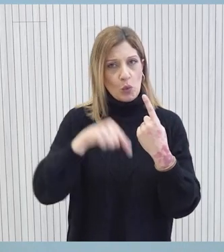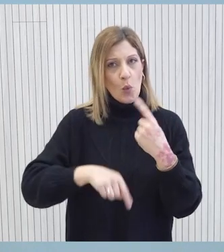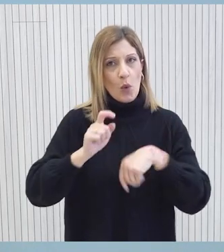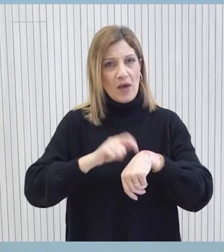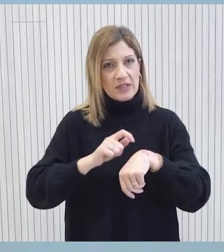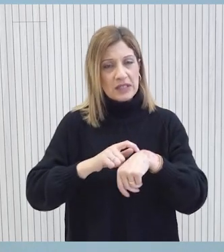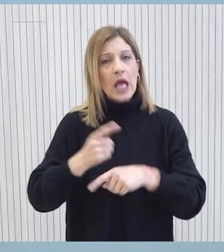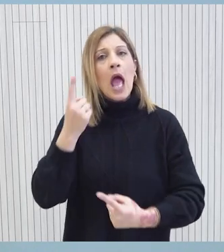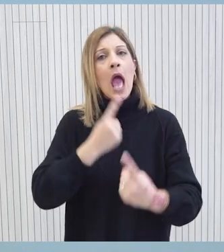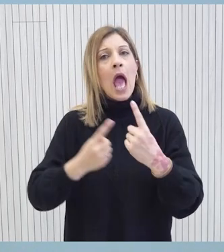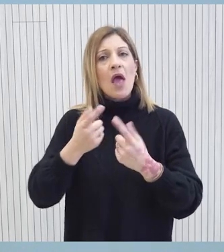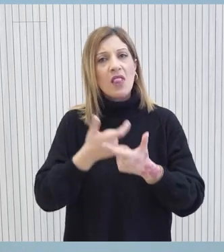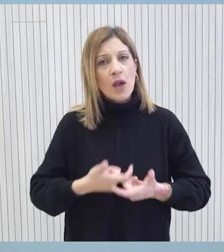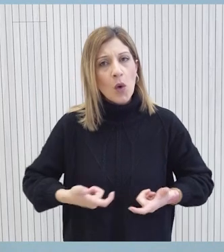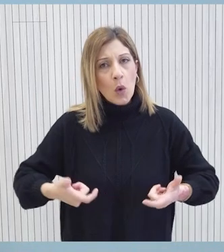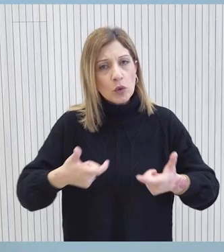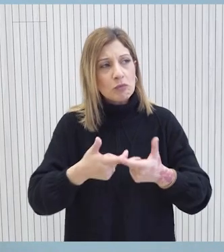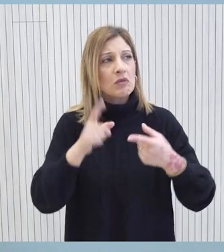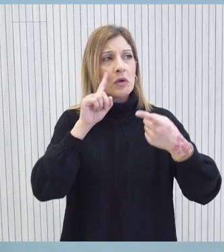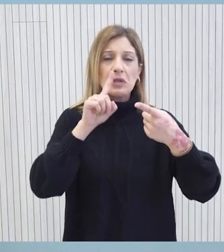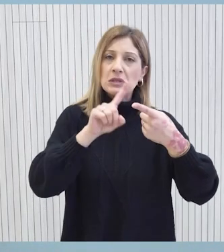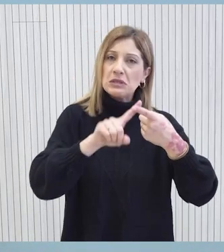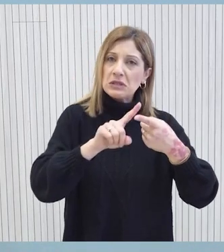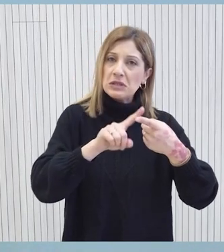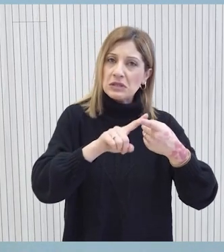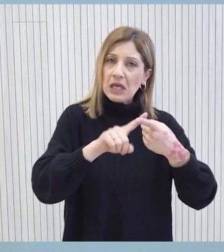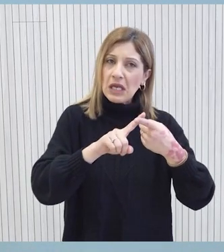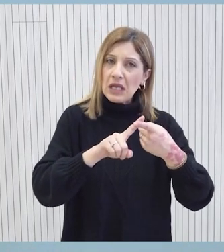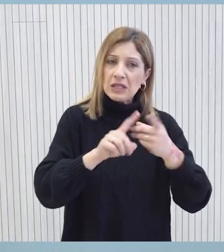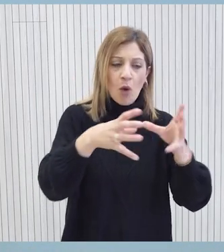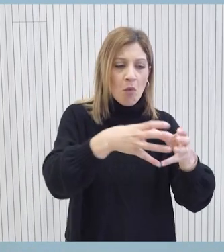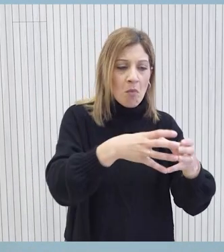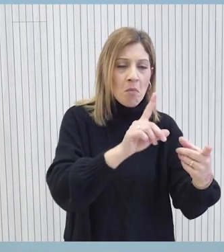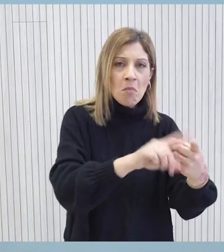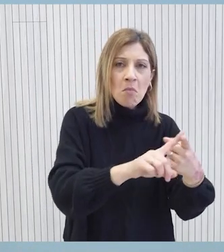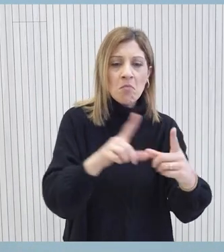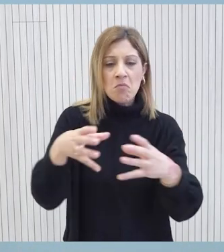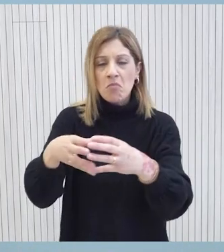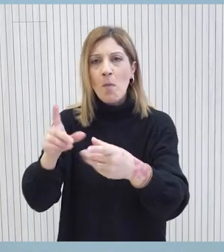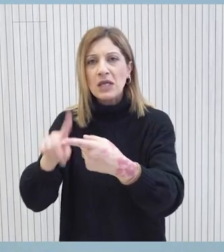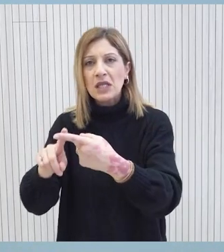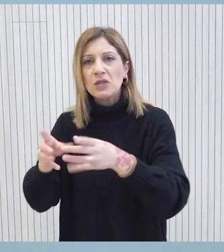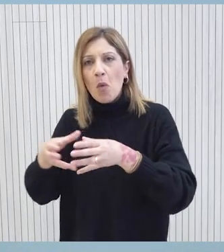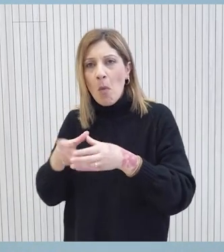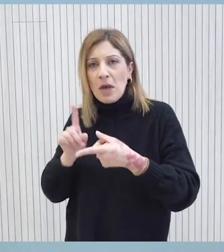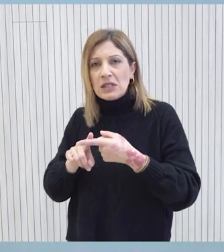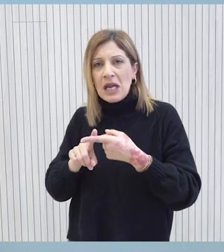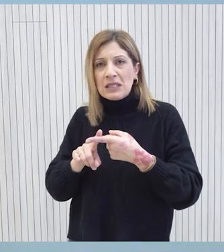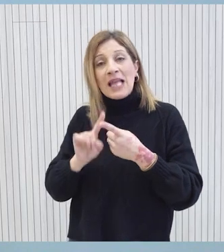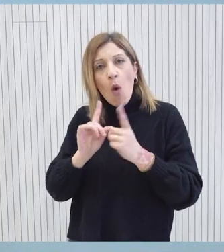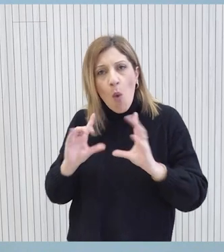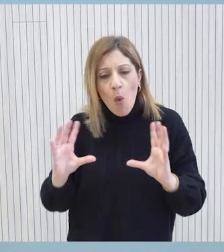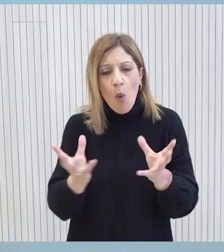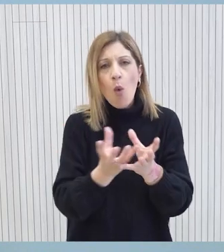Υπουργικού Συμβουλίου να υπάρξει με εμεροσόρων των πολιτικών δυνάμειων και επιλέγονται οι και χωρισμένες ενημερώσεις. Οι και χωρισμένες συναντήσεις